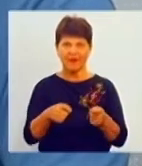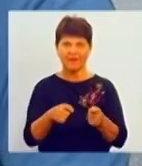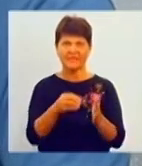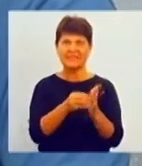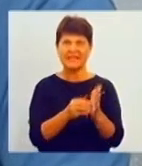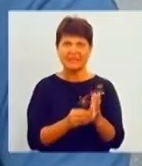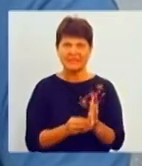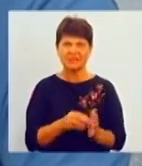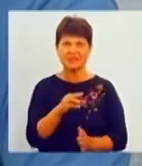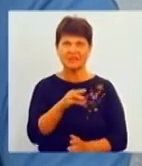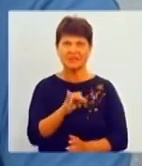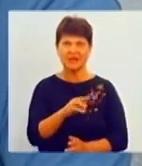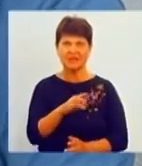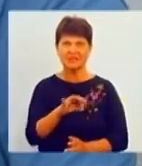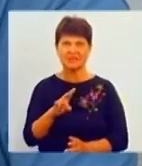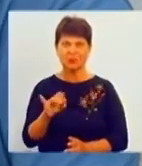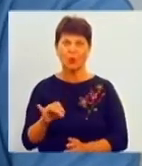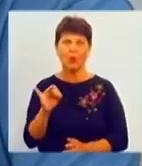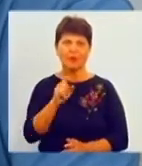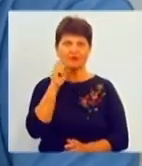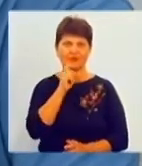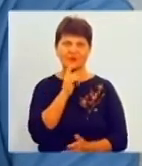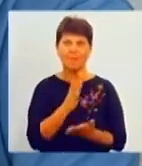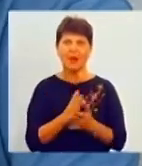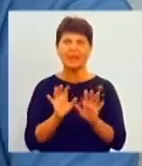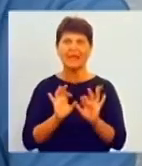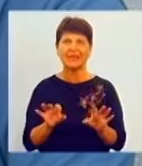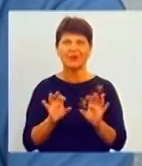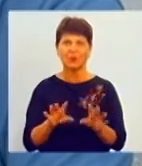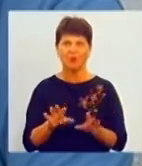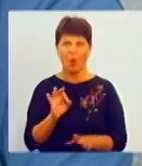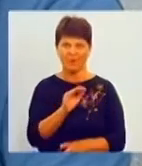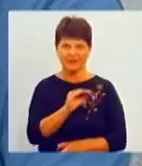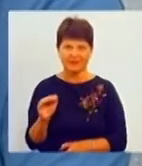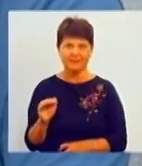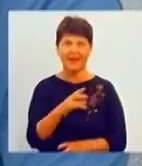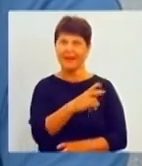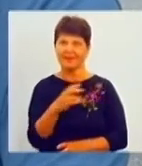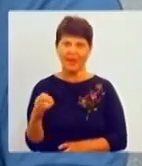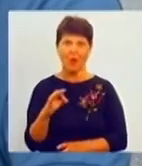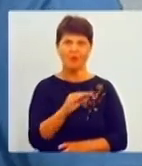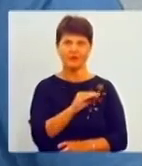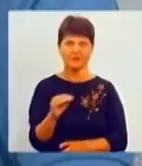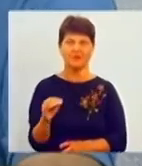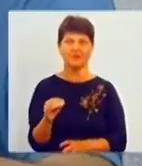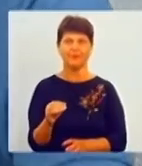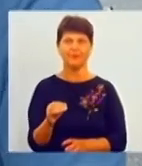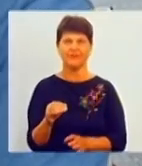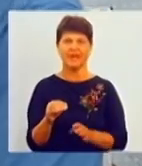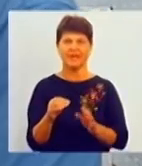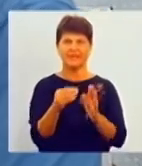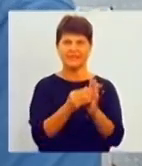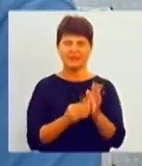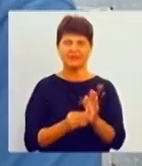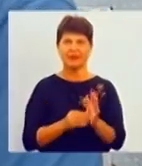з Вінниці полетіли завдяки тому, що мали інформацію офіційної статистики і неофіційної. І така кількість туристів дозволяла рейси піднімати з